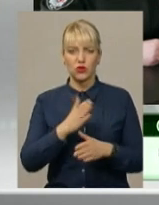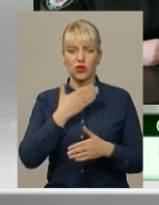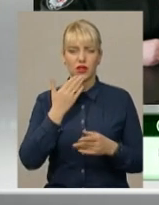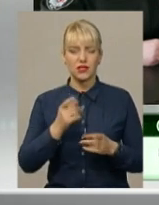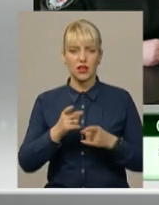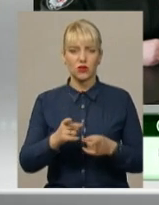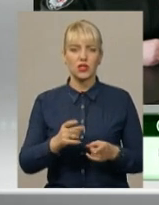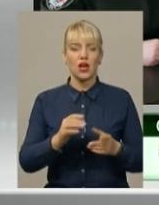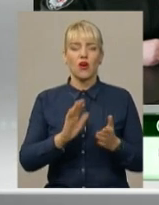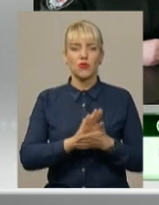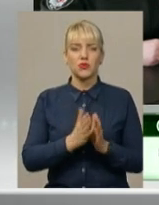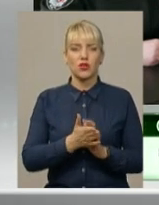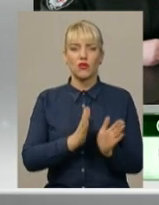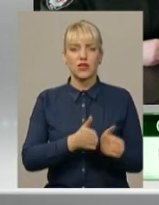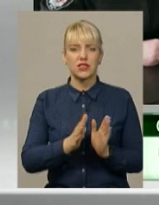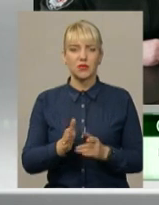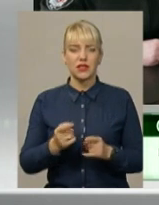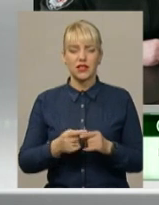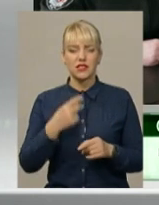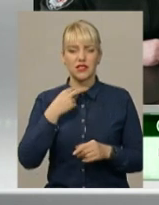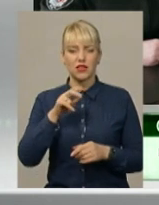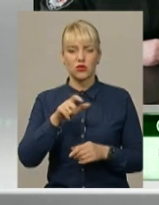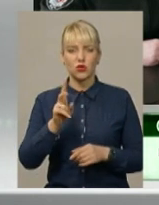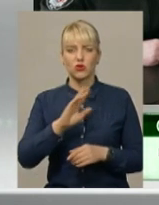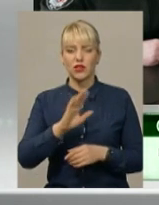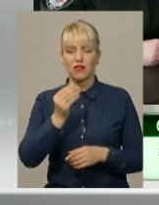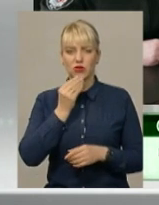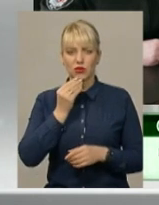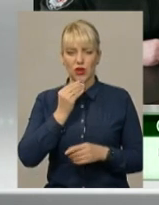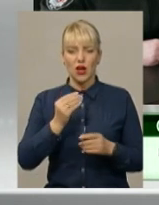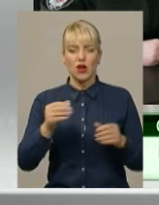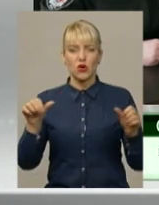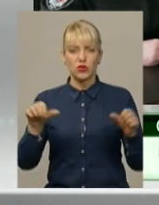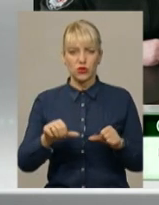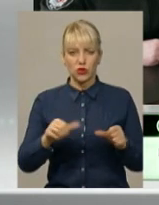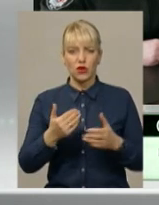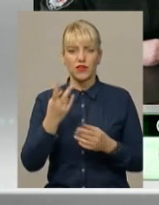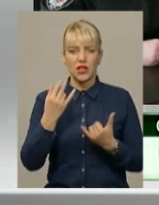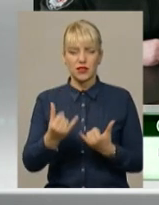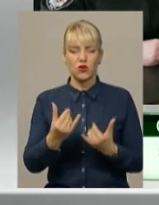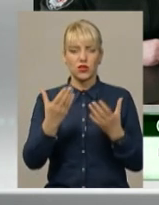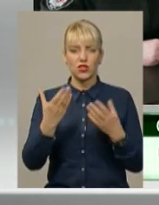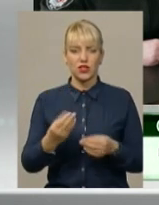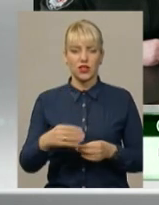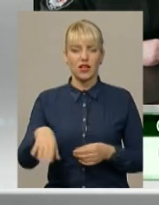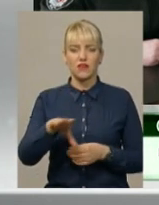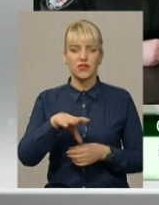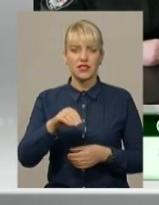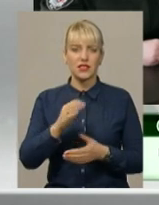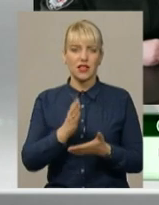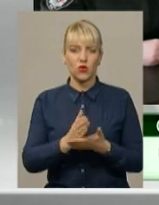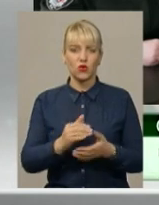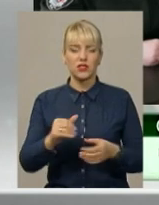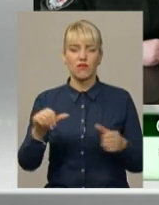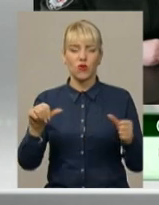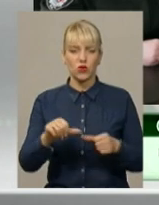Обстановка стабілізувалася. З тих засуджених, які не вживали їжу в установі, то на сьогоднішній день всі знаходяться в установі,